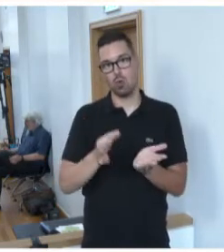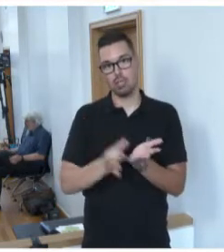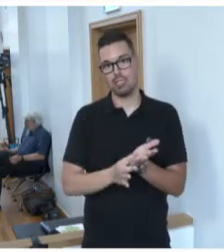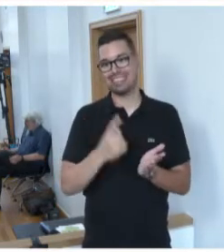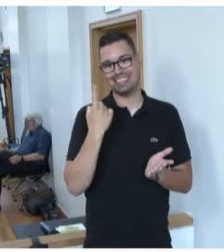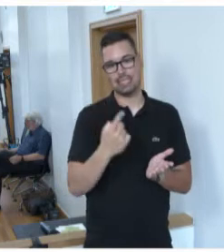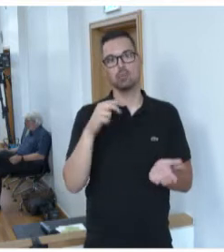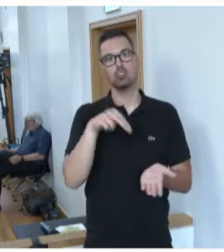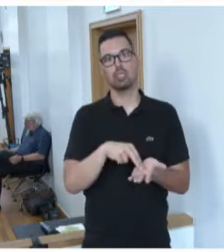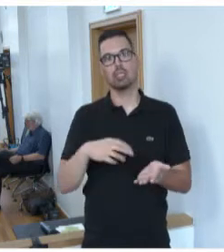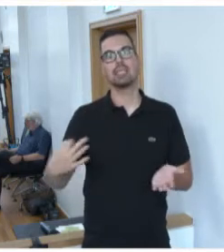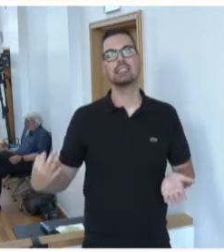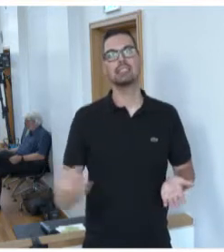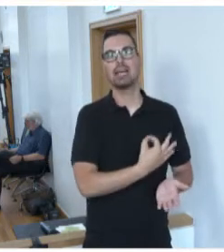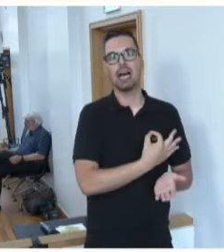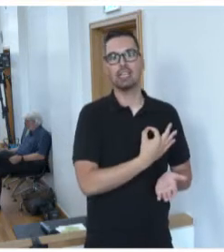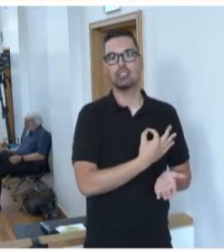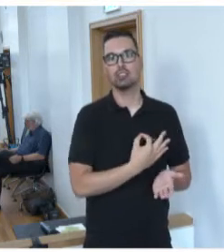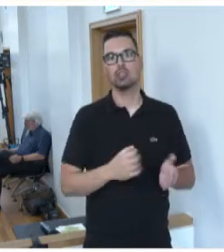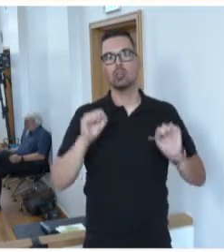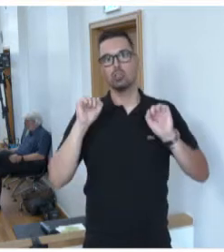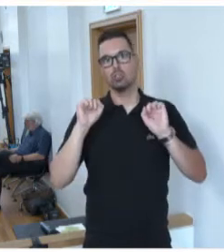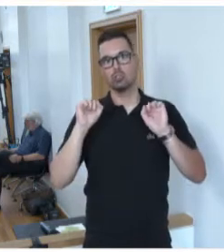saarländisches Kinder- und Jugendschutzgesetz.